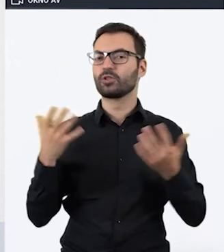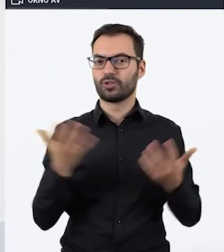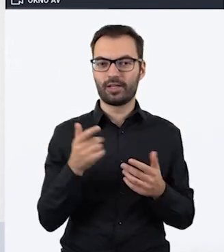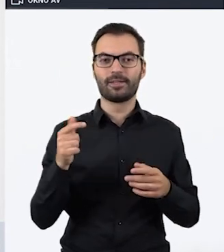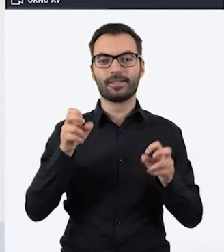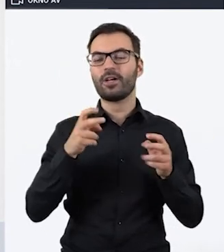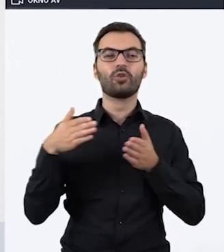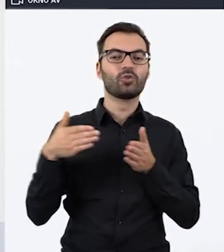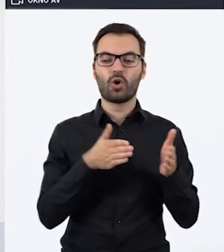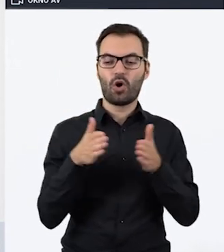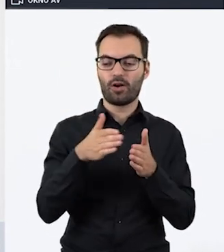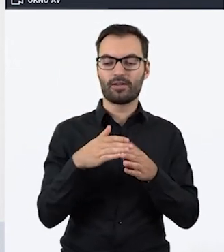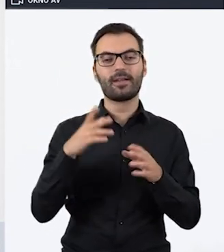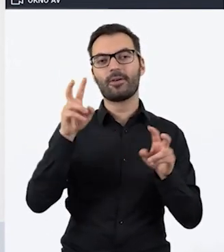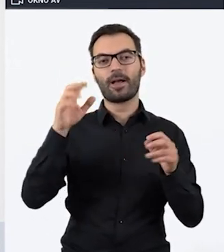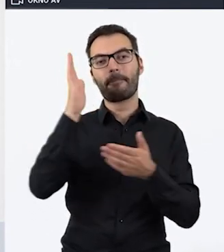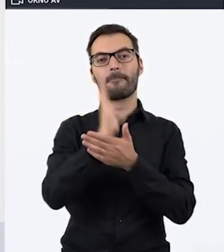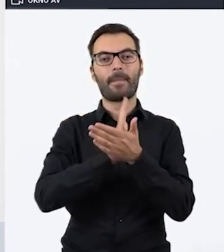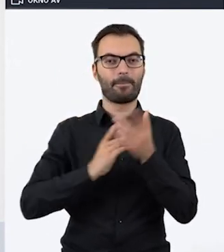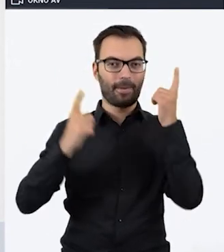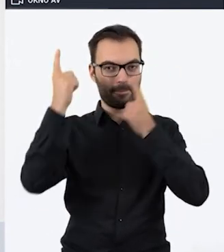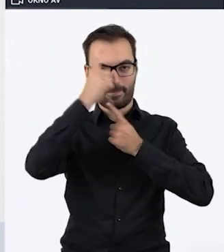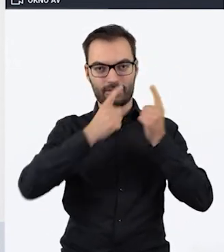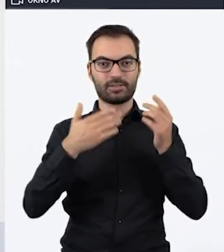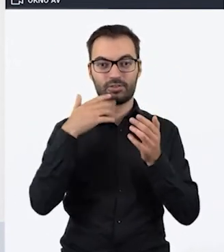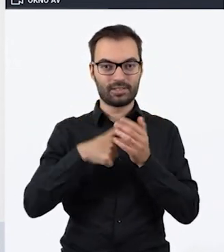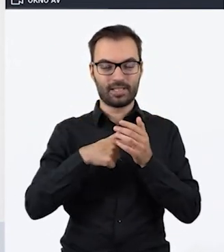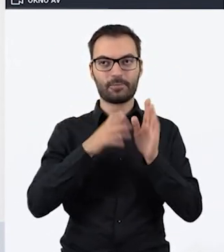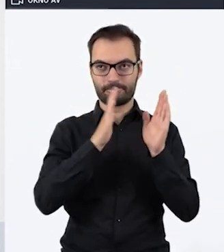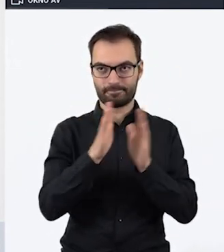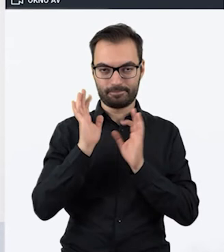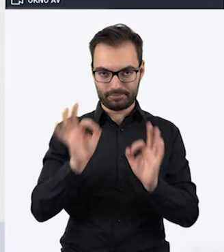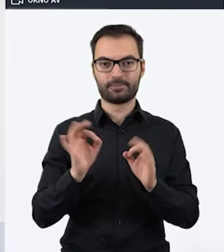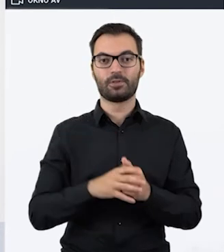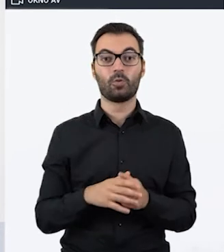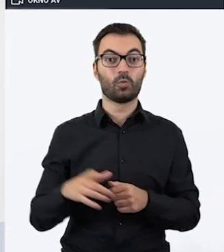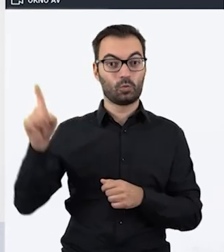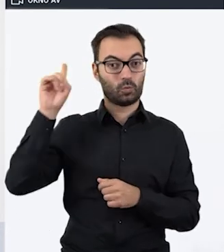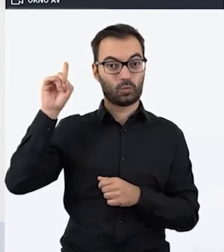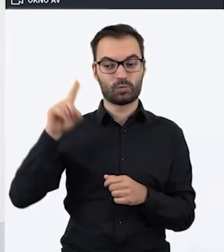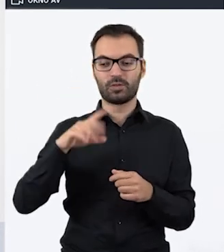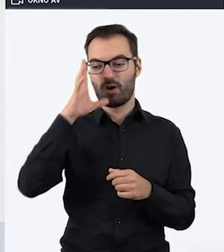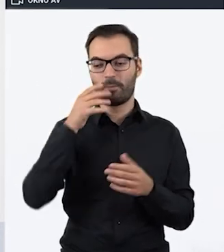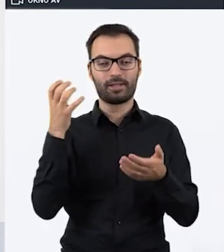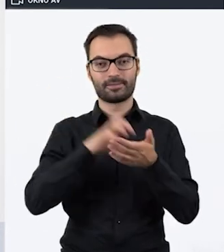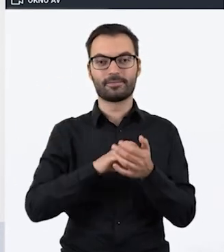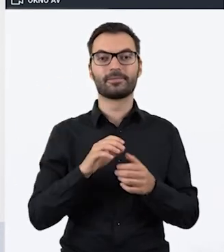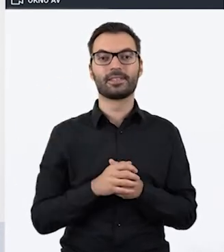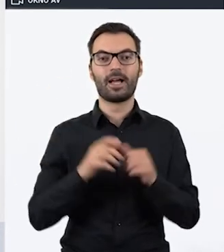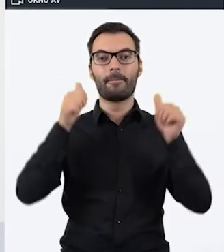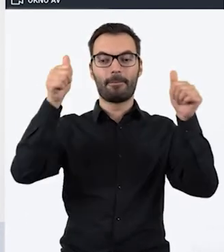zwaną ścieżkę, mapę myśli, żeby się w tym wszystkim nie pogubić. Tutaj widzą Państwo na tej ilustracji, jest